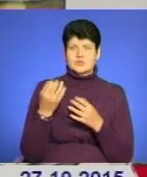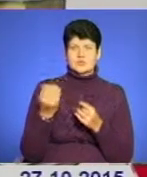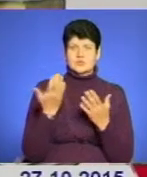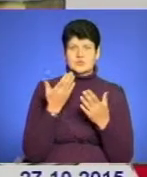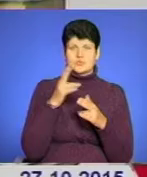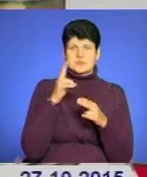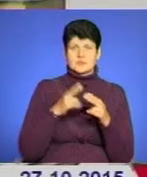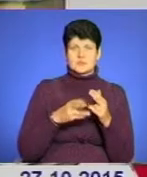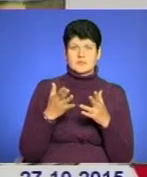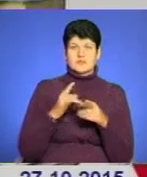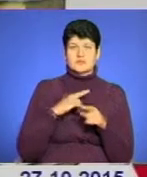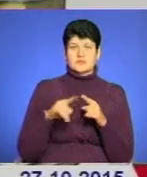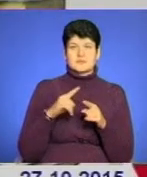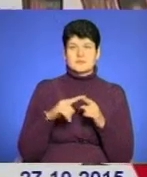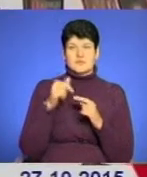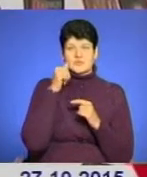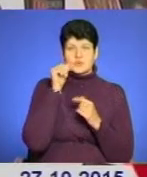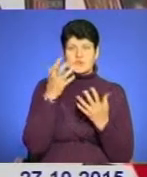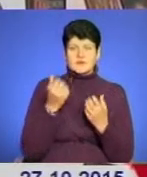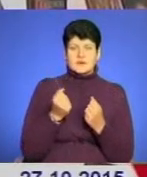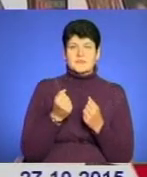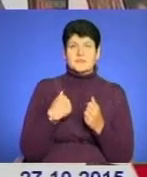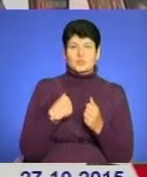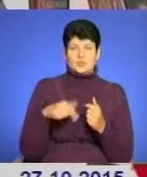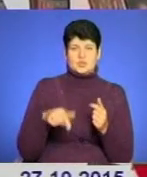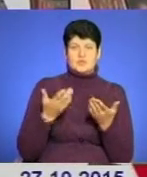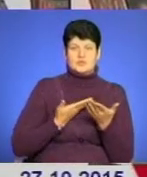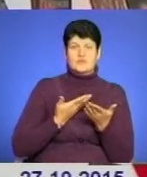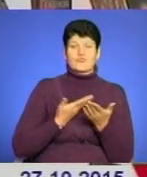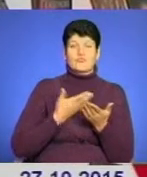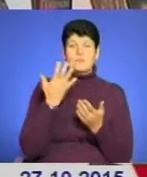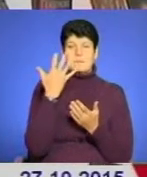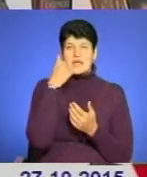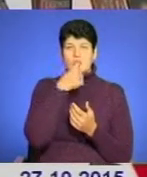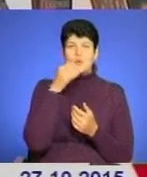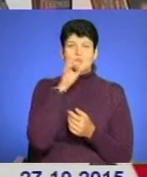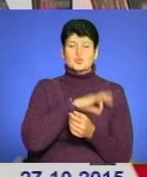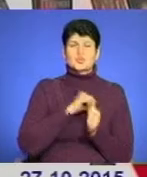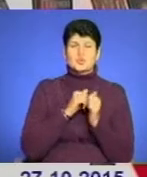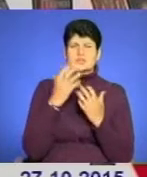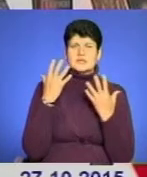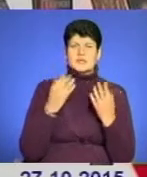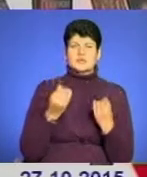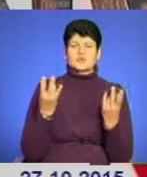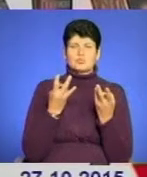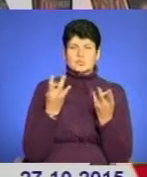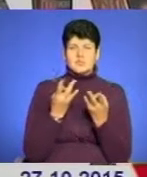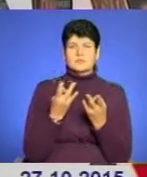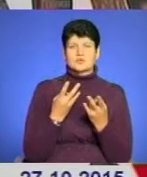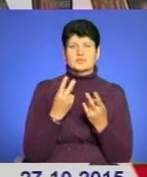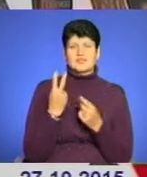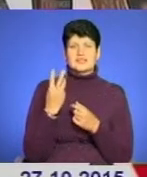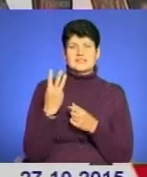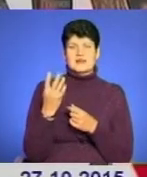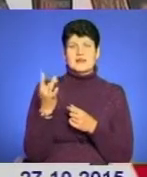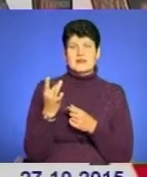дочитав, я не такий швидкий, тільки вчора взяв. Я тут живу вже п'ять років, користуюся кожен день. Якщо потрібно, то і по два-три